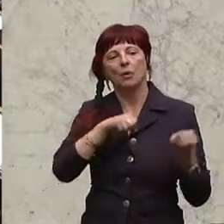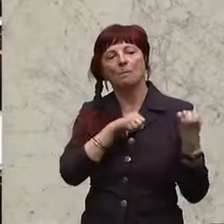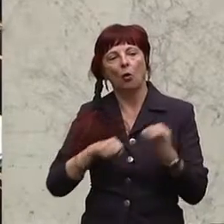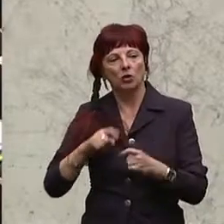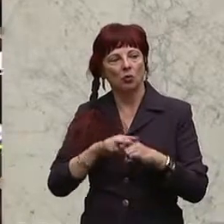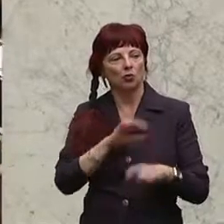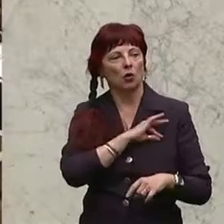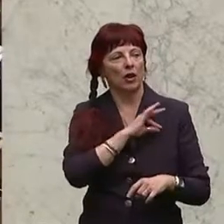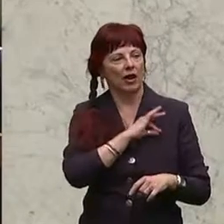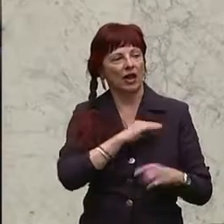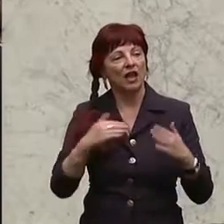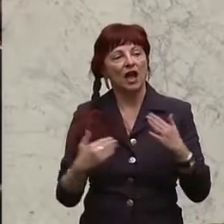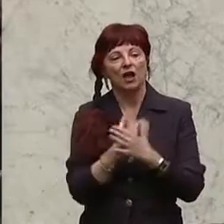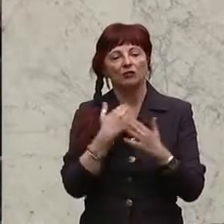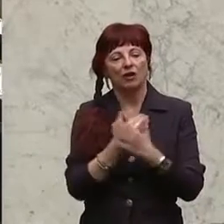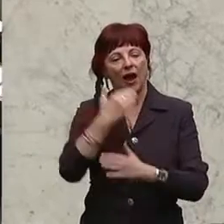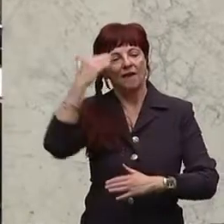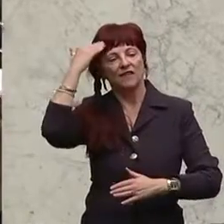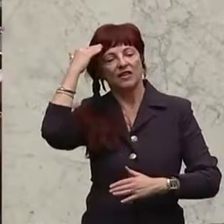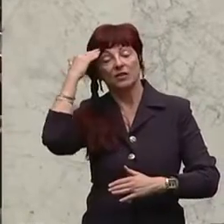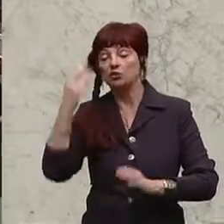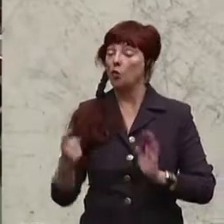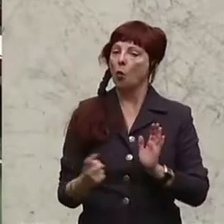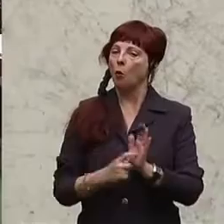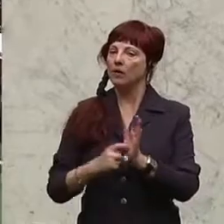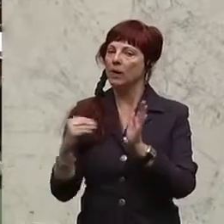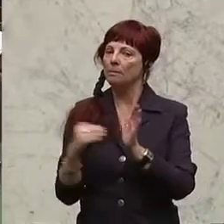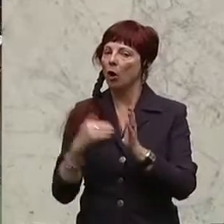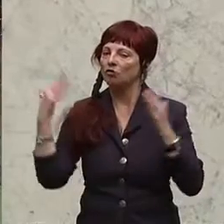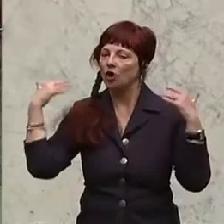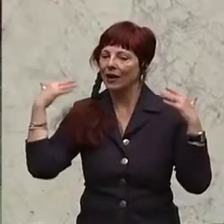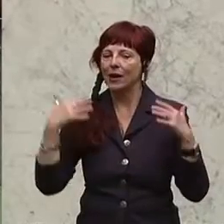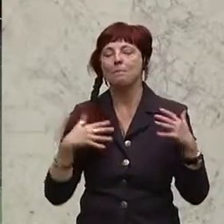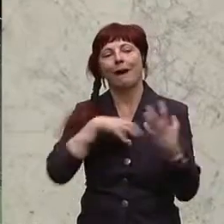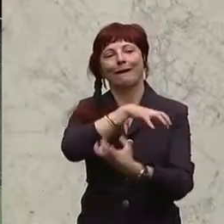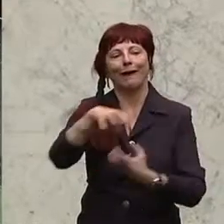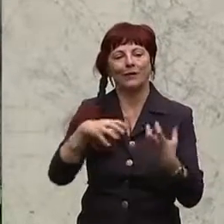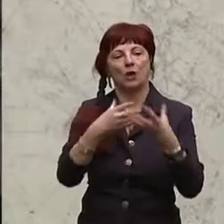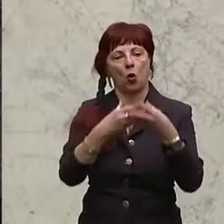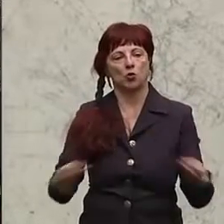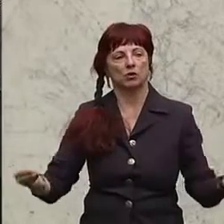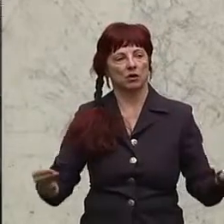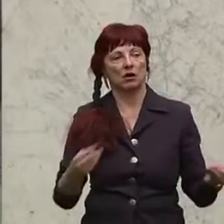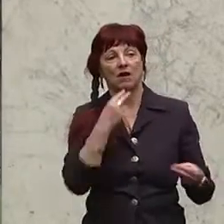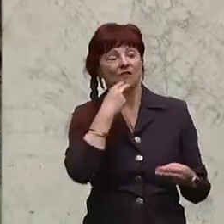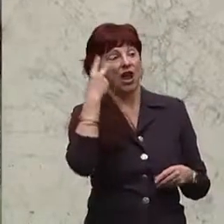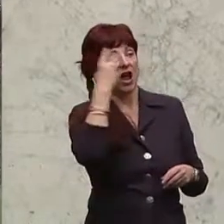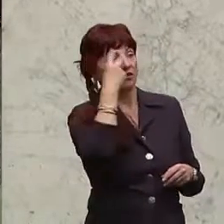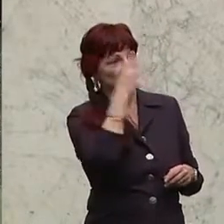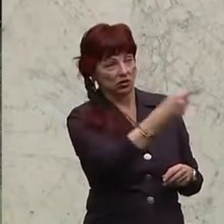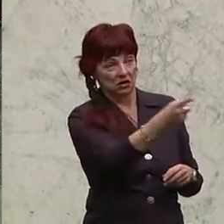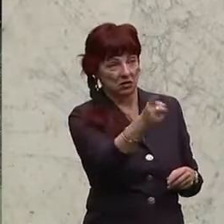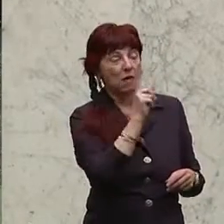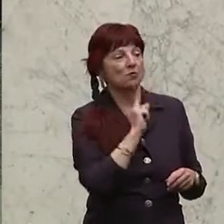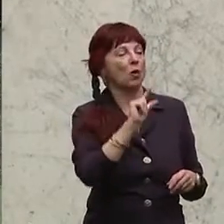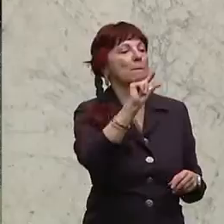betreffend freie Wissenschaft unabdinglich zur Lösung der Klimakrise. Wer stimmt hierzu? Das ist wiederum die